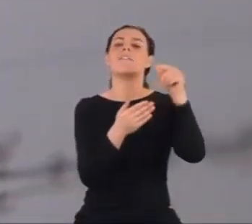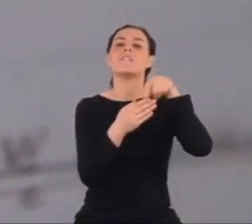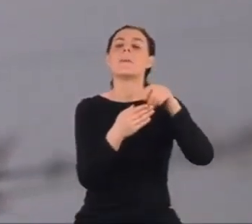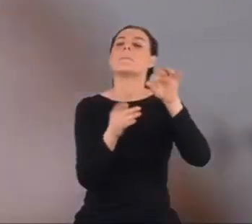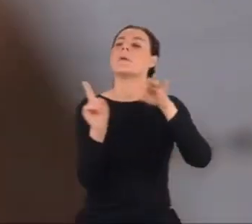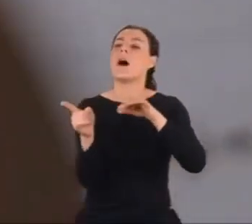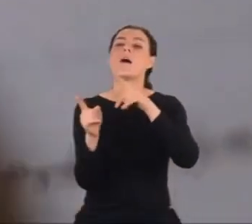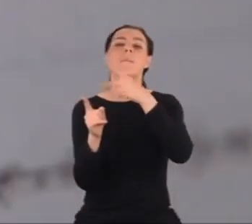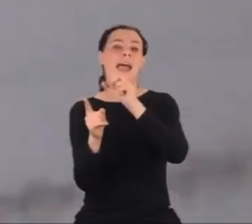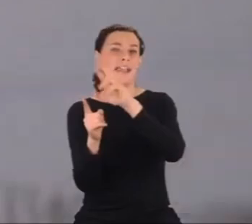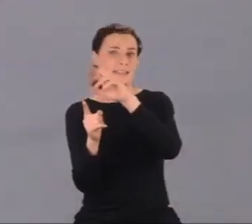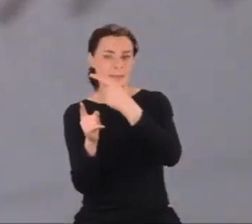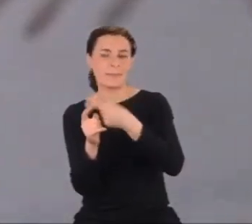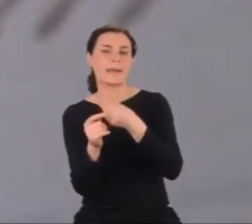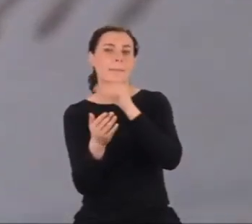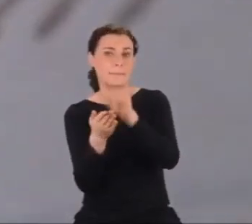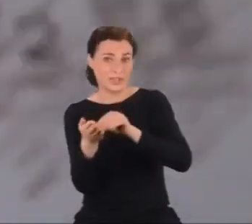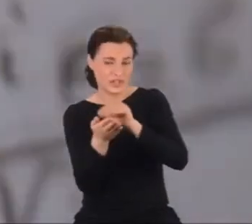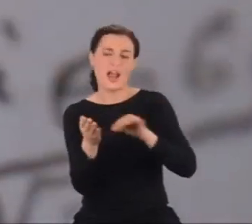poprawia model Heisenberga.